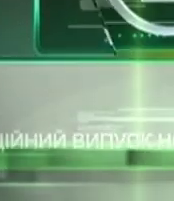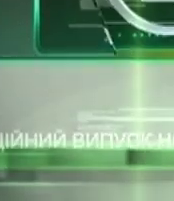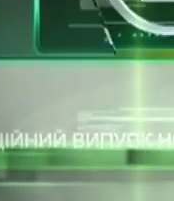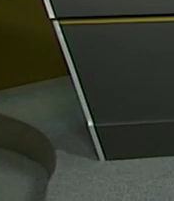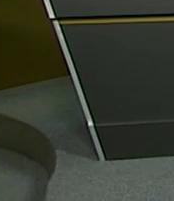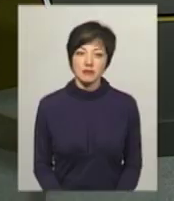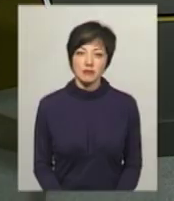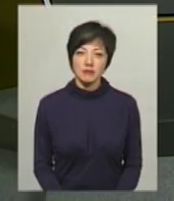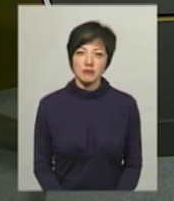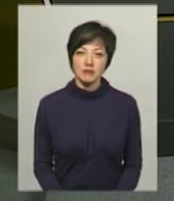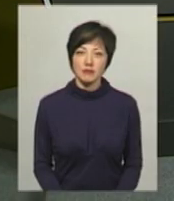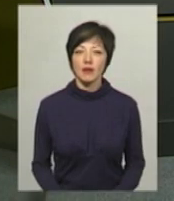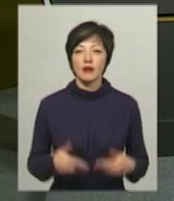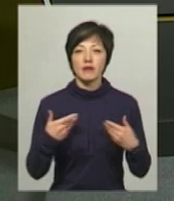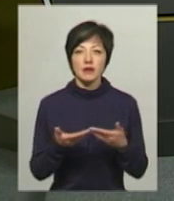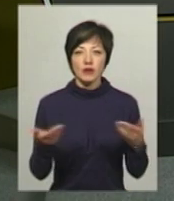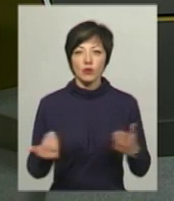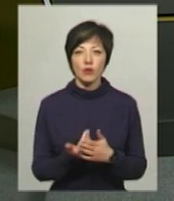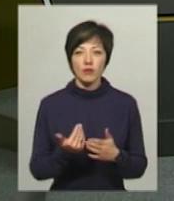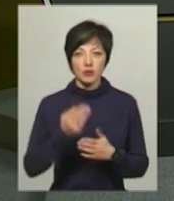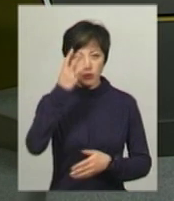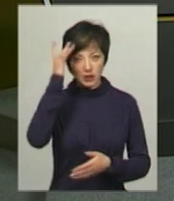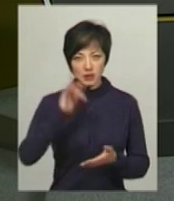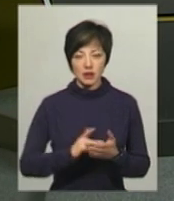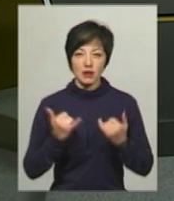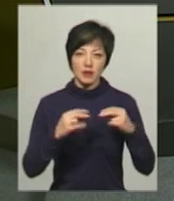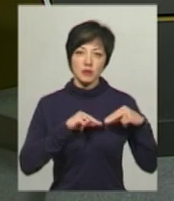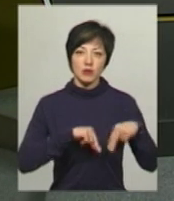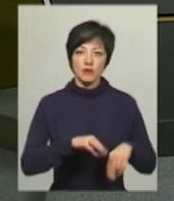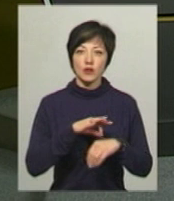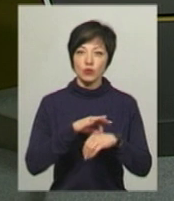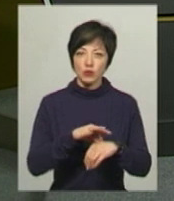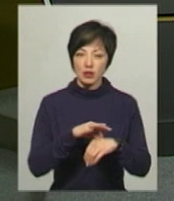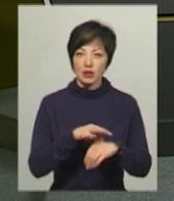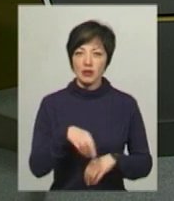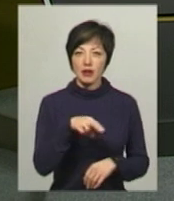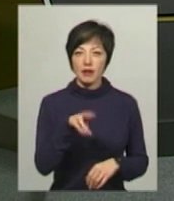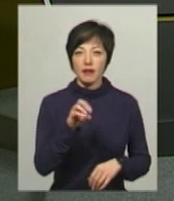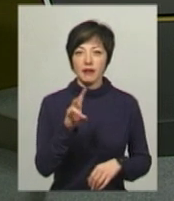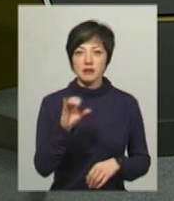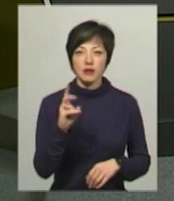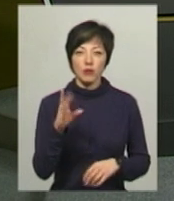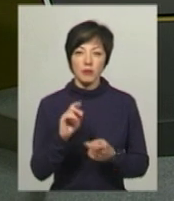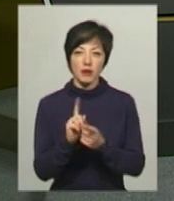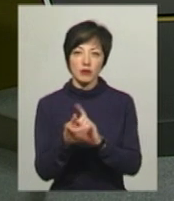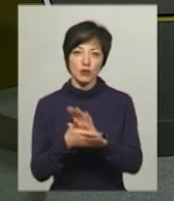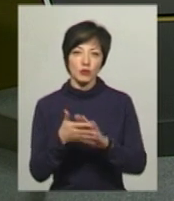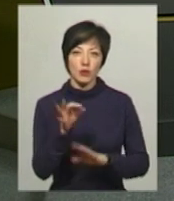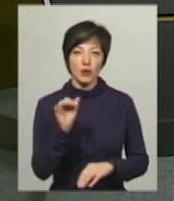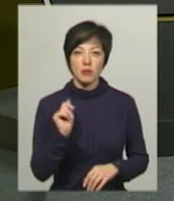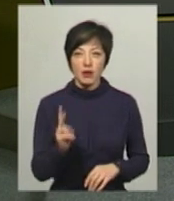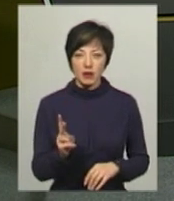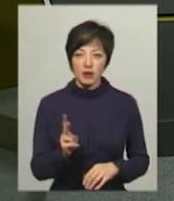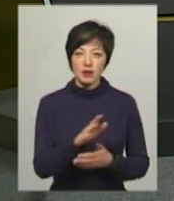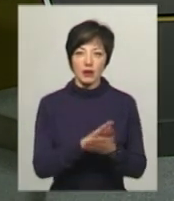Музика Вітаю, новини в ефірі «Поділля Центр» у студії. Для вас працюють ведуча Дарина Денисенко, переклад на жестову мову Ольга